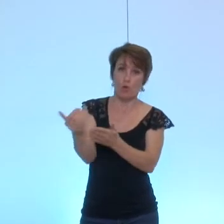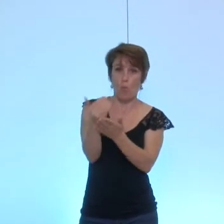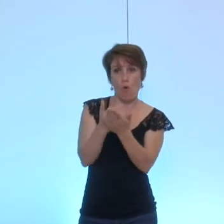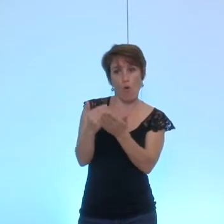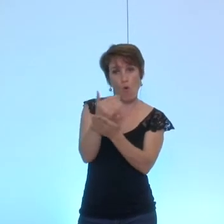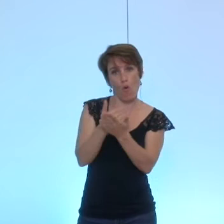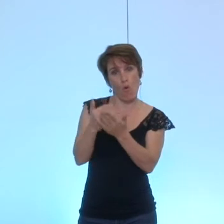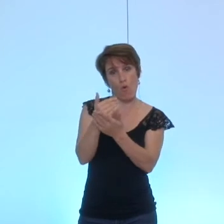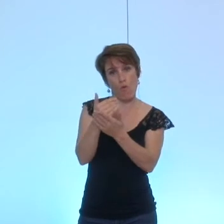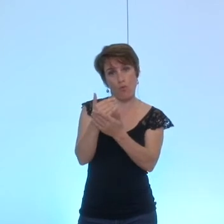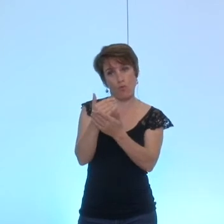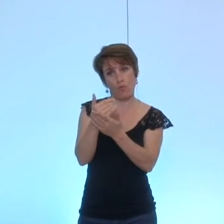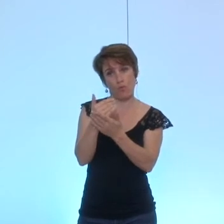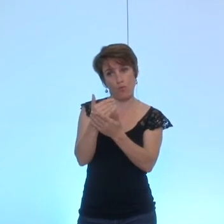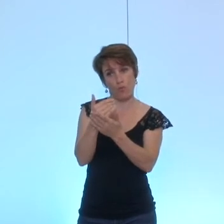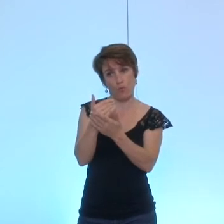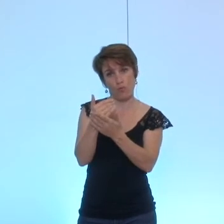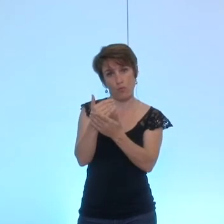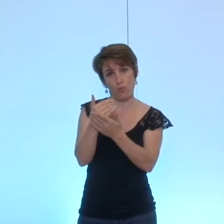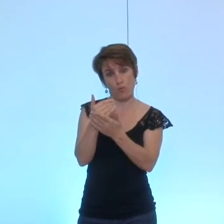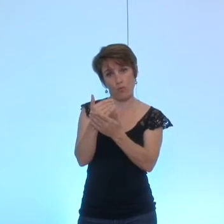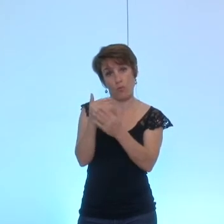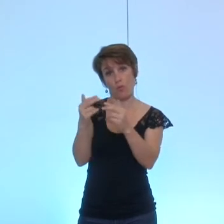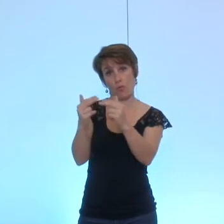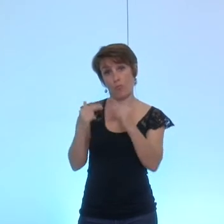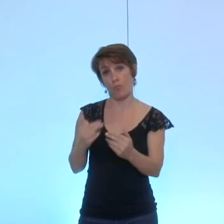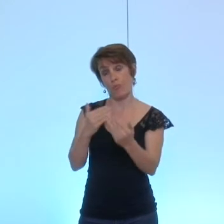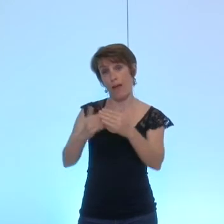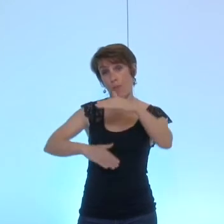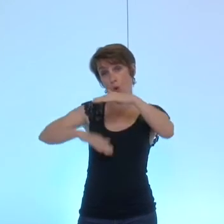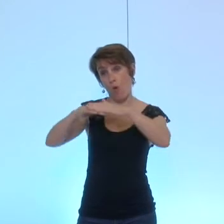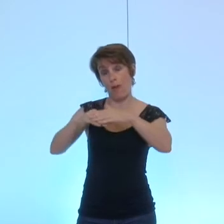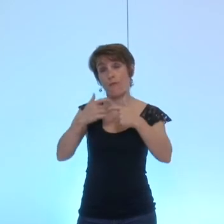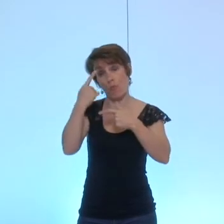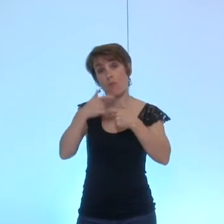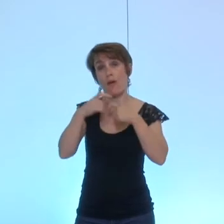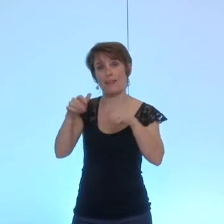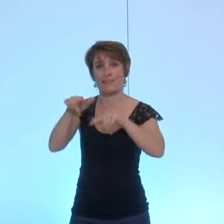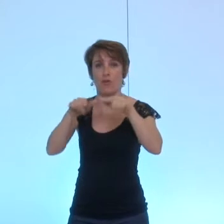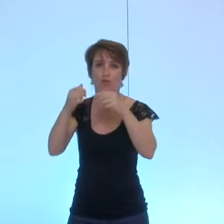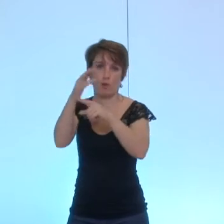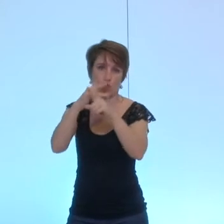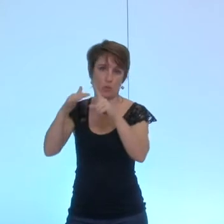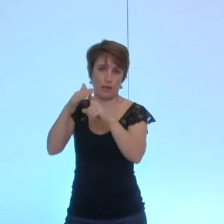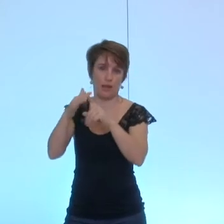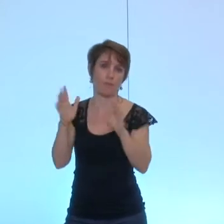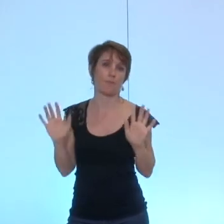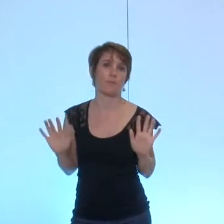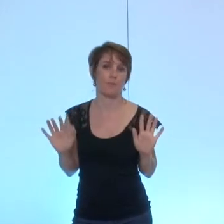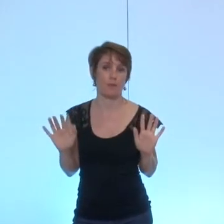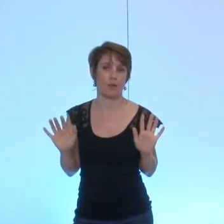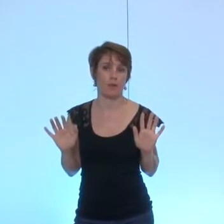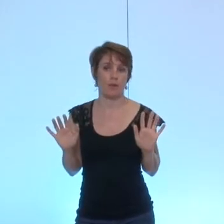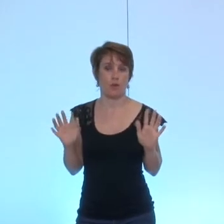sous un plafond d'accès au logement social donc c'est important de le préciser notre politique étant que pour des fonciers que l'on identifie comme